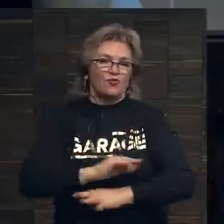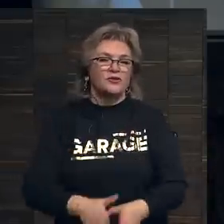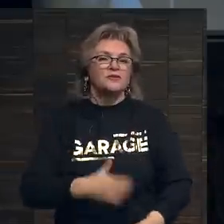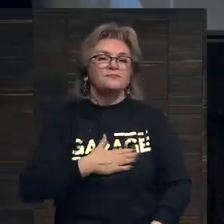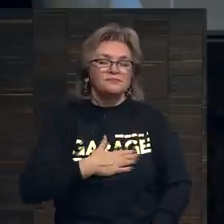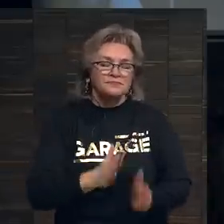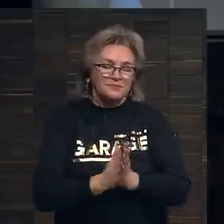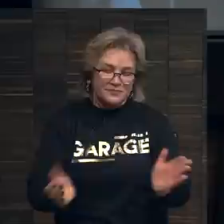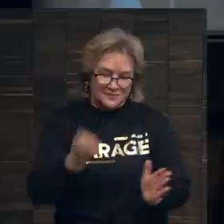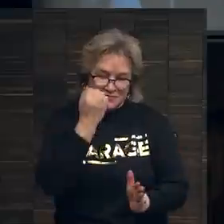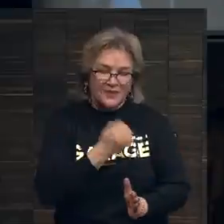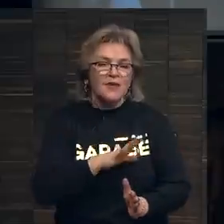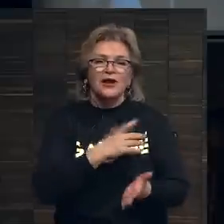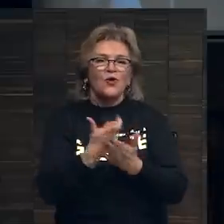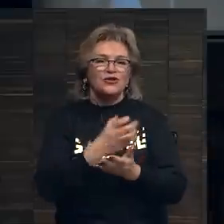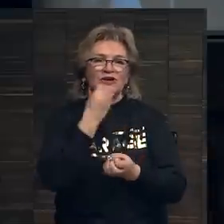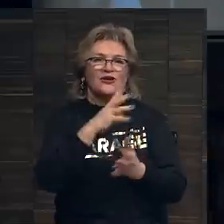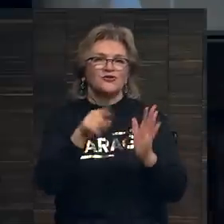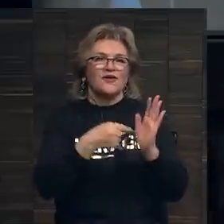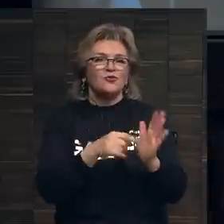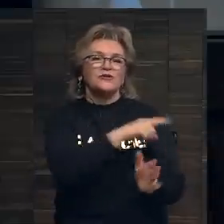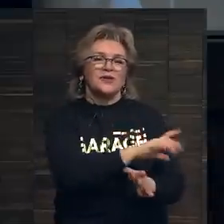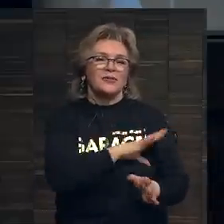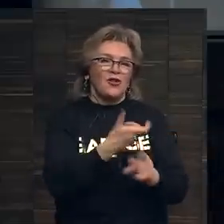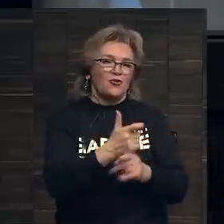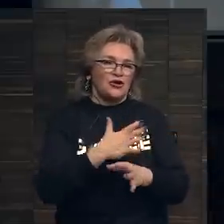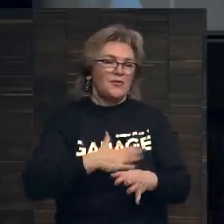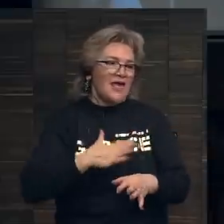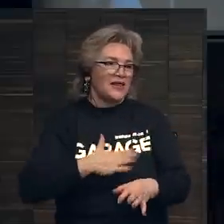Спасибо большое, были очень хорошие вопросы, мне было очень приятно.